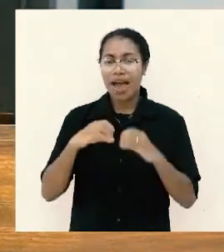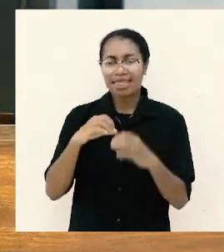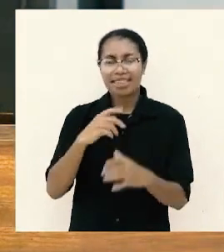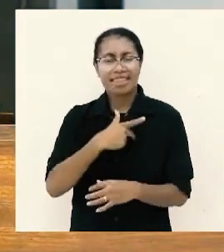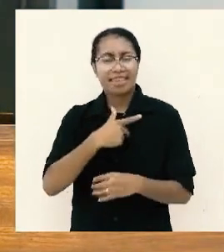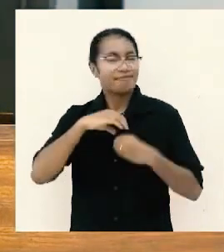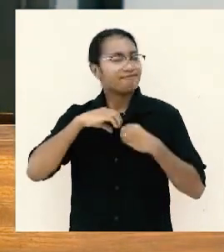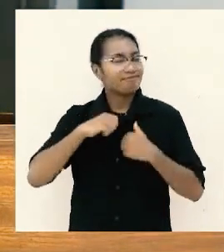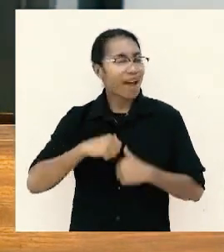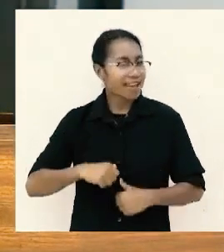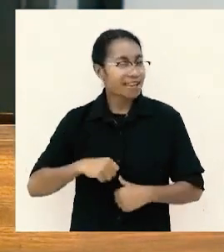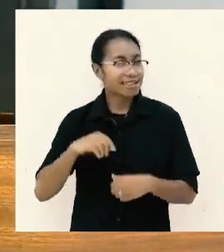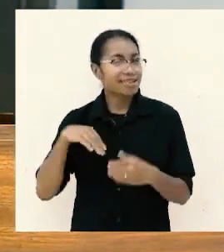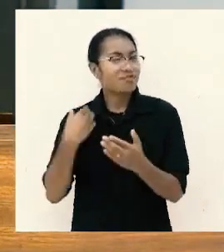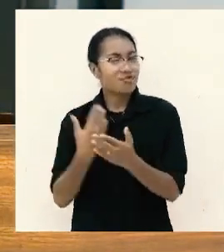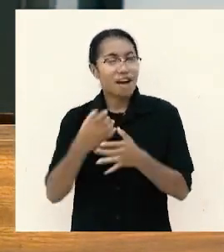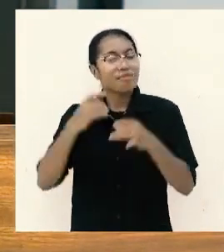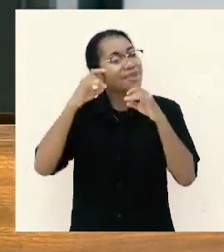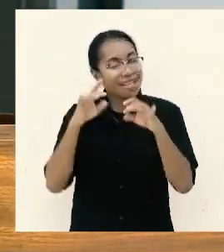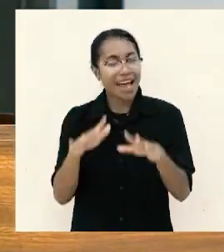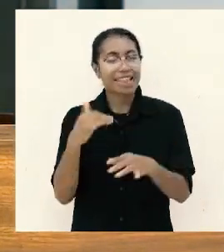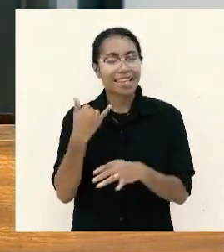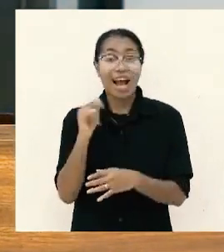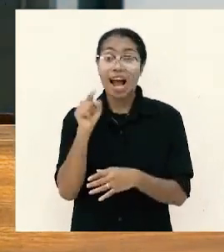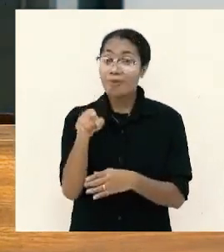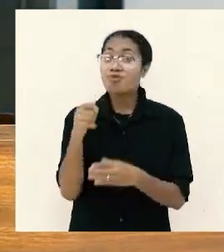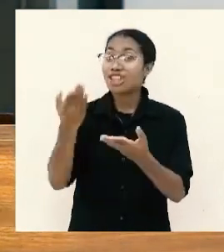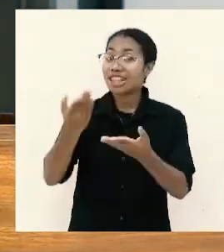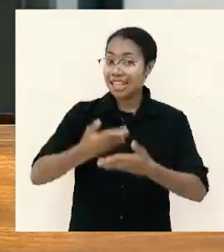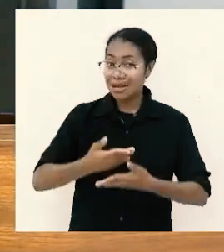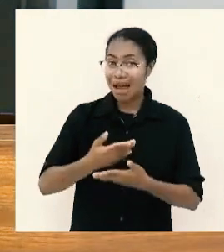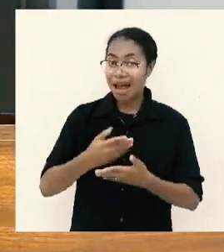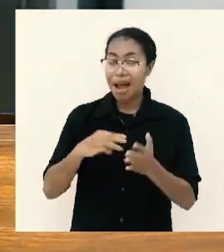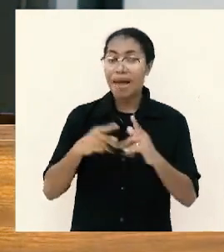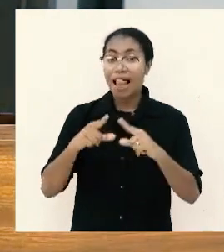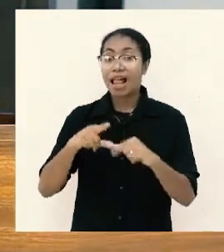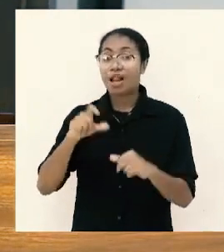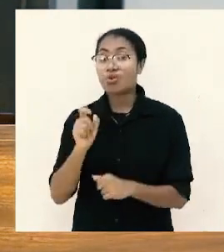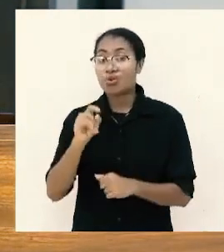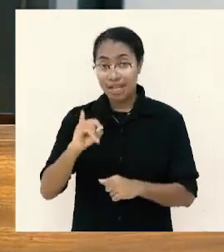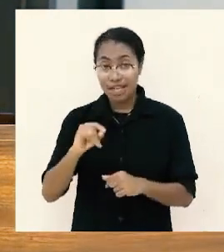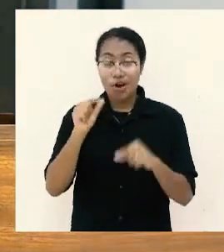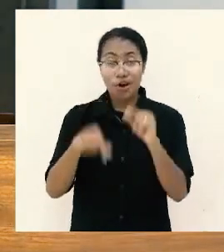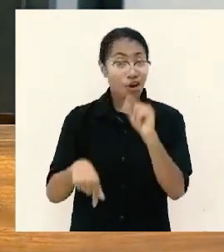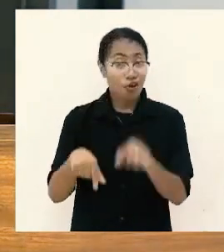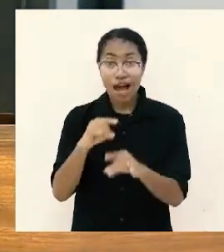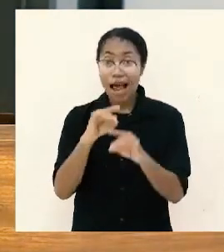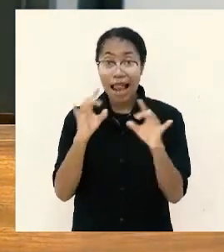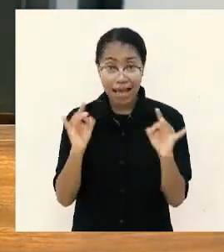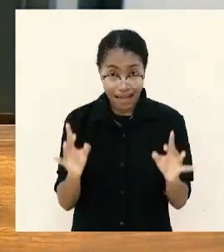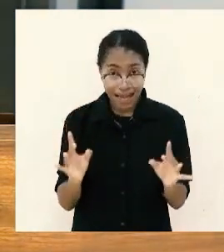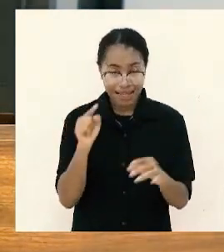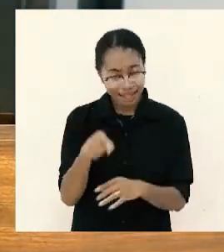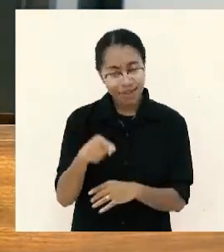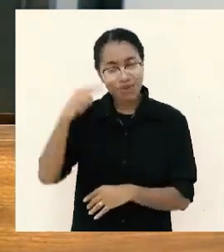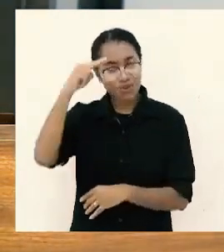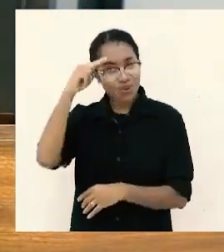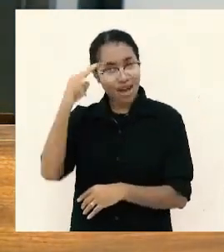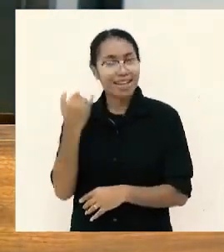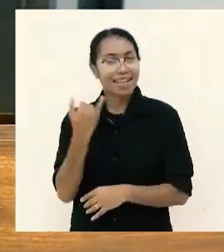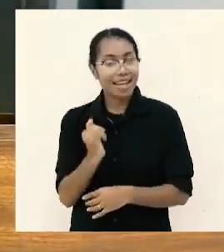setiap berkat yang saudara terima melalui orang lain sebenarnya Tuhan yang